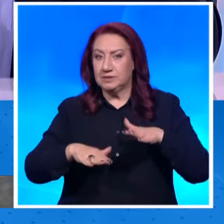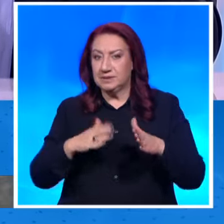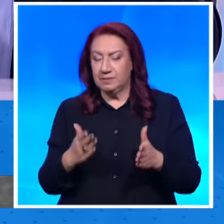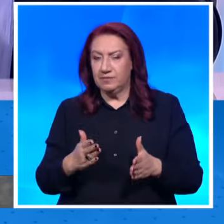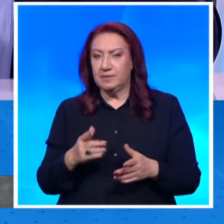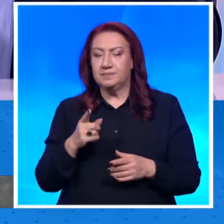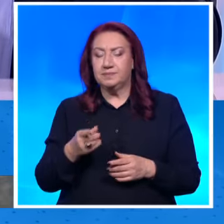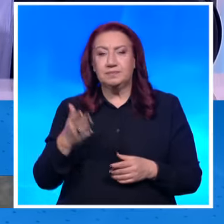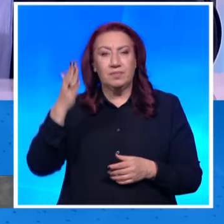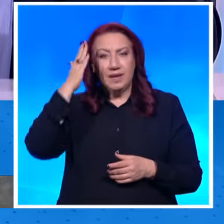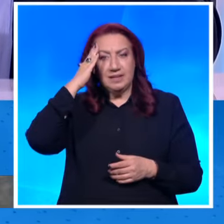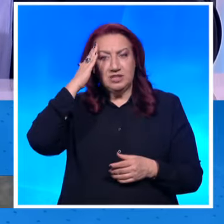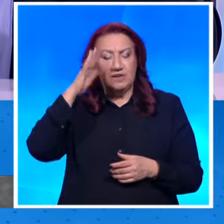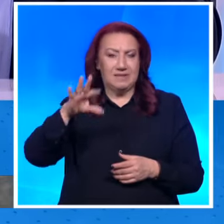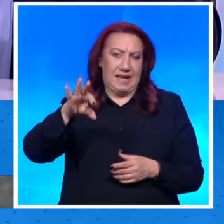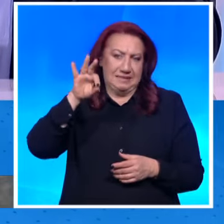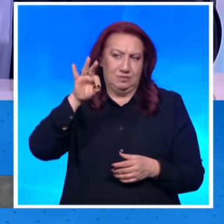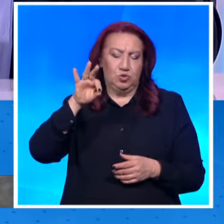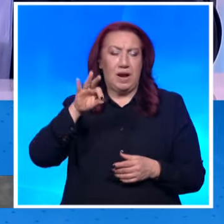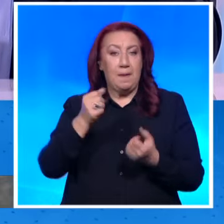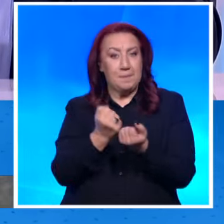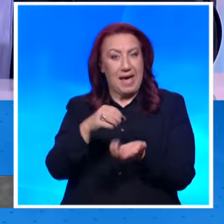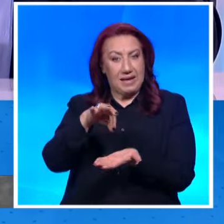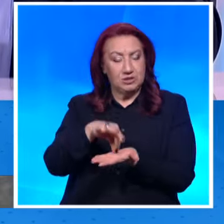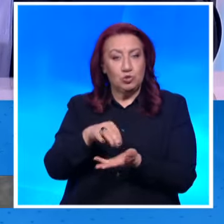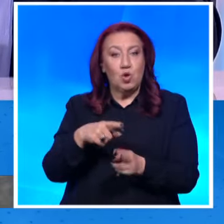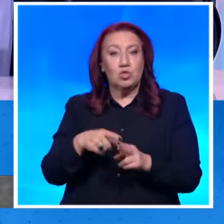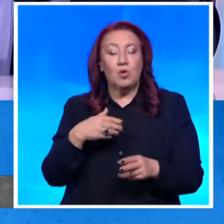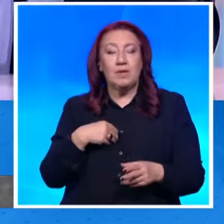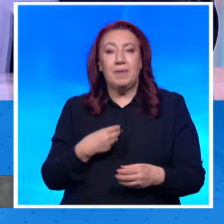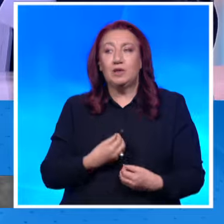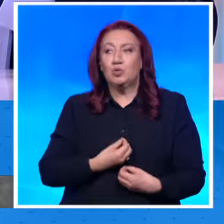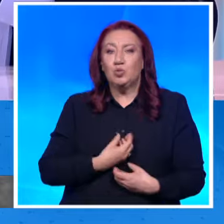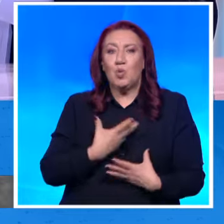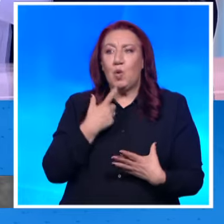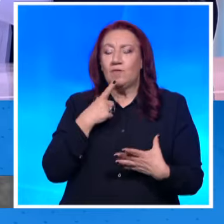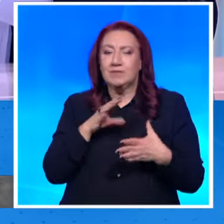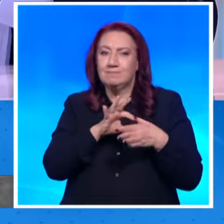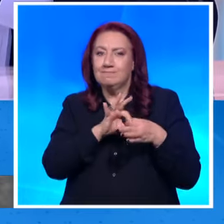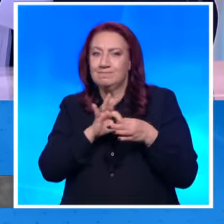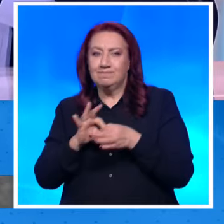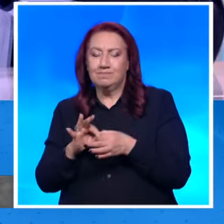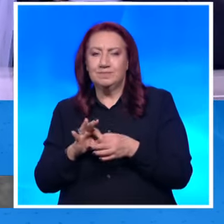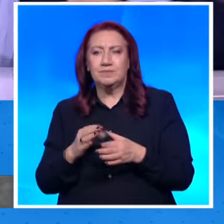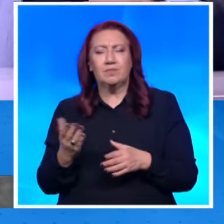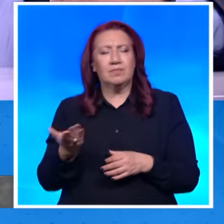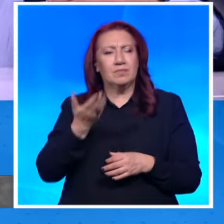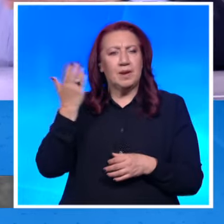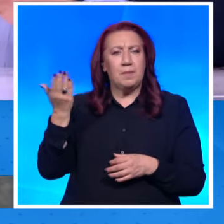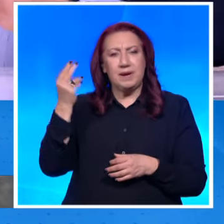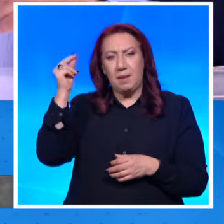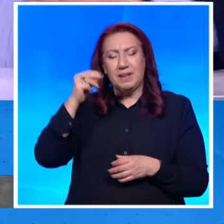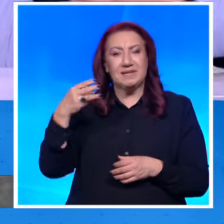геополитически, но той е духовен. Държавата се нужда от духовна спойка. Малък прабългарски елит и голямото